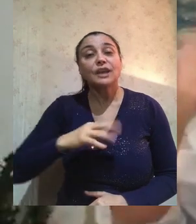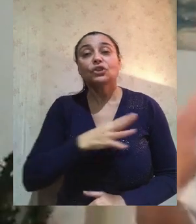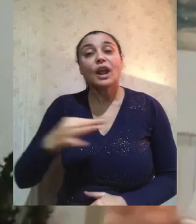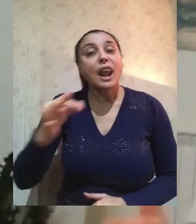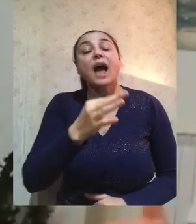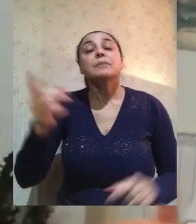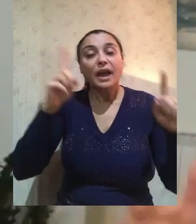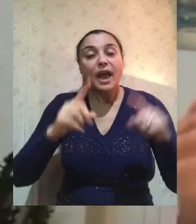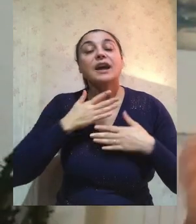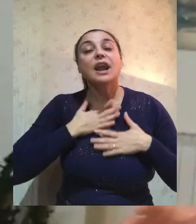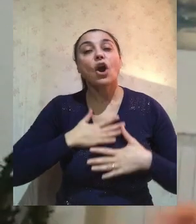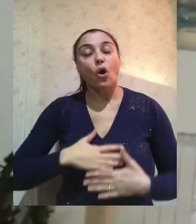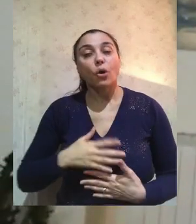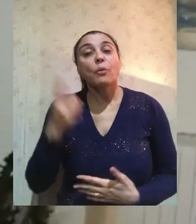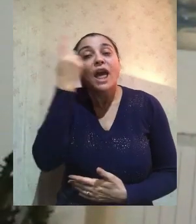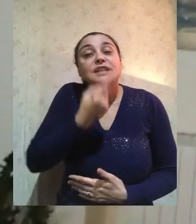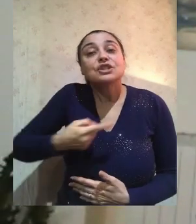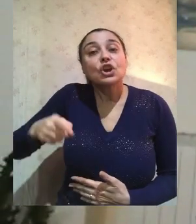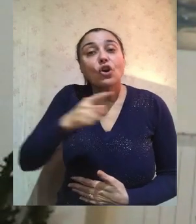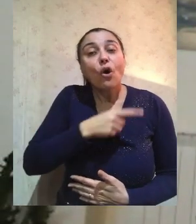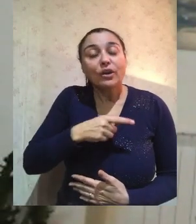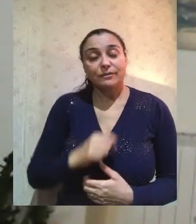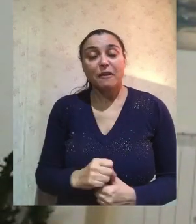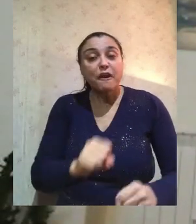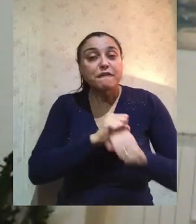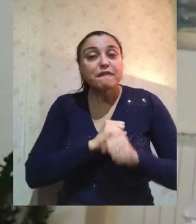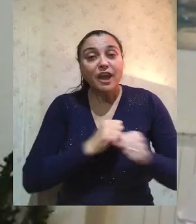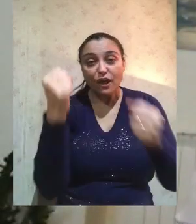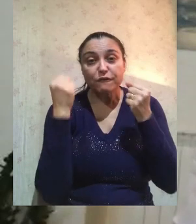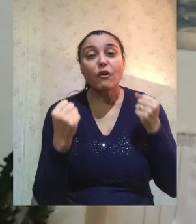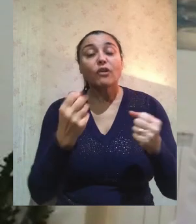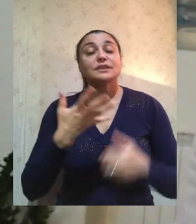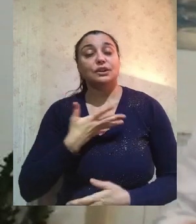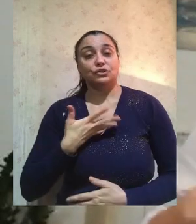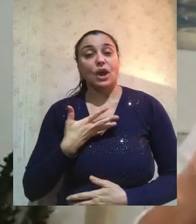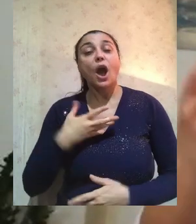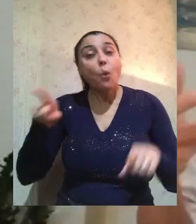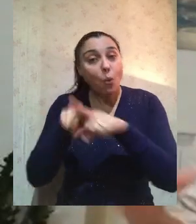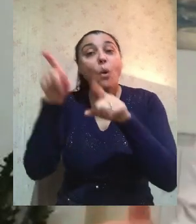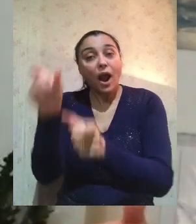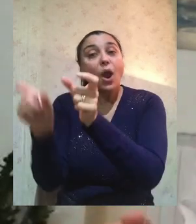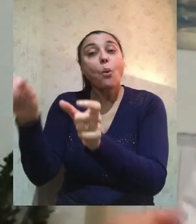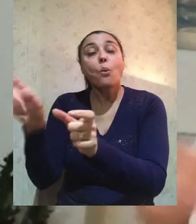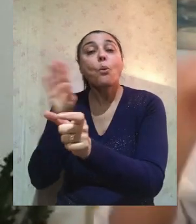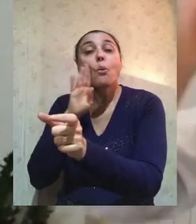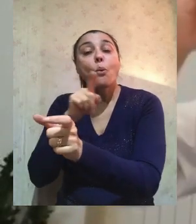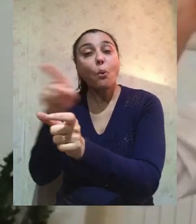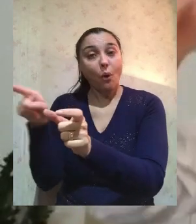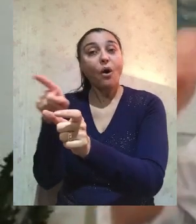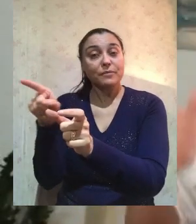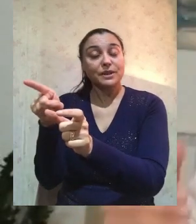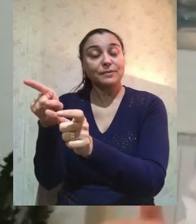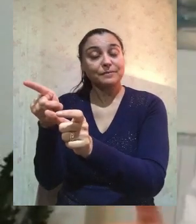e nel corpo e se noi faremo quello che hanno fatto quegli uomini magari non materialmente oggi i nostri